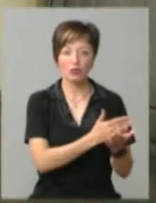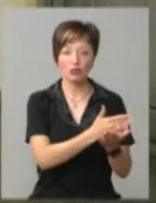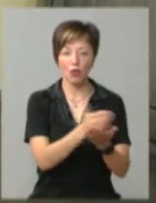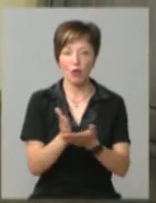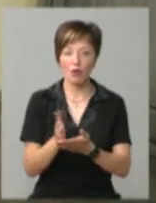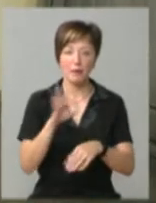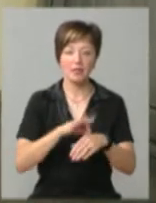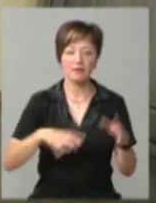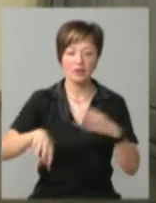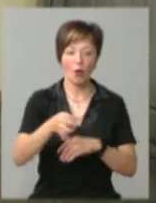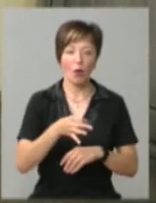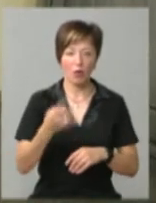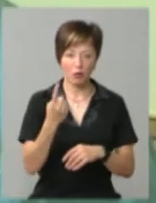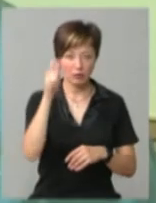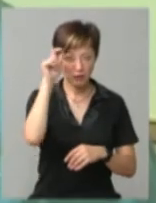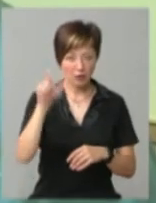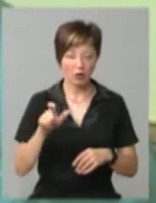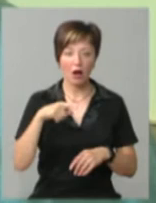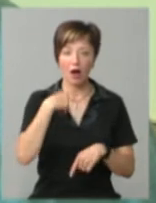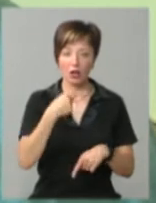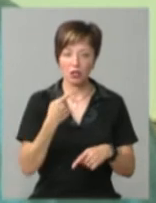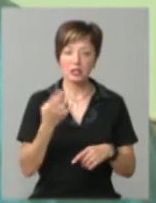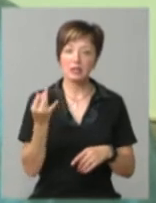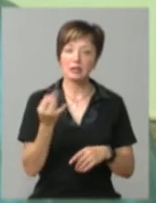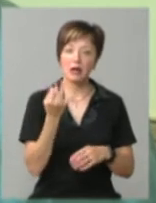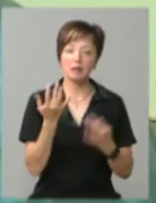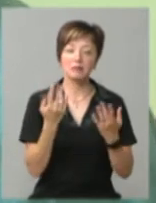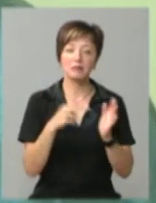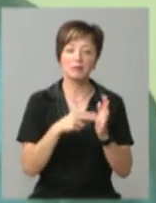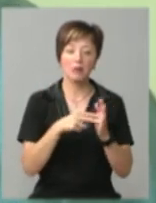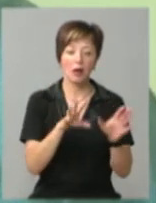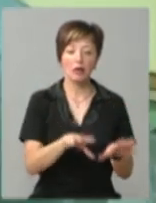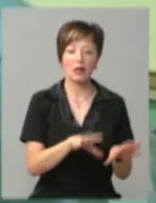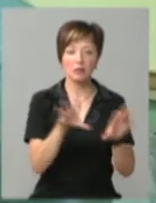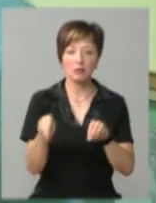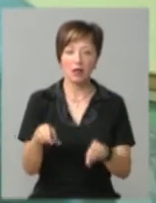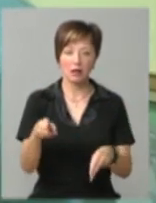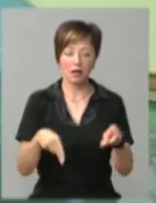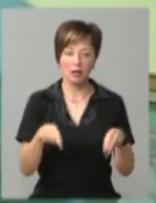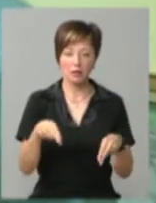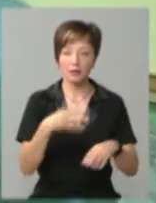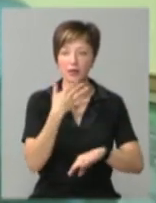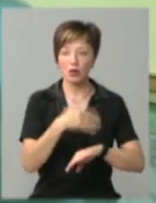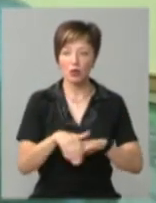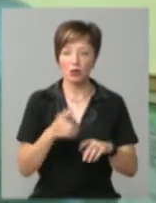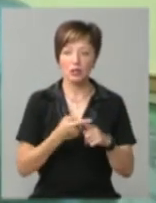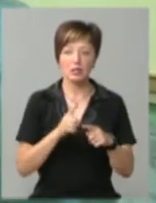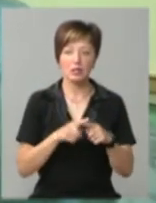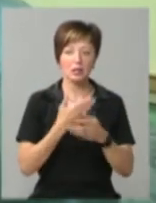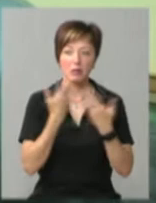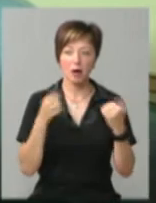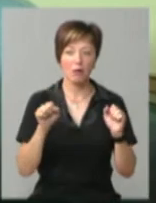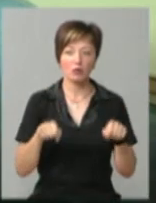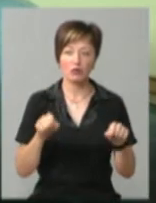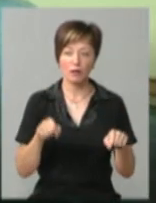області. Один із них – Валерій Муллер. Чоловік каже, цікався вартістю трансплантації. За кордоном це нема можливості,